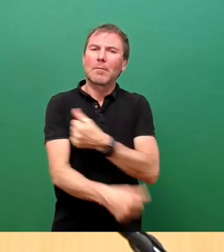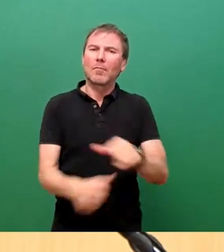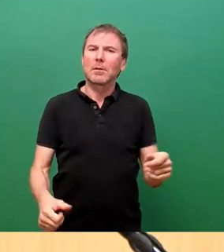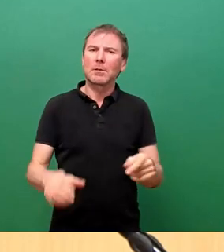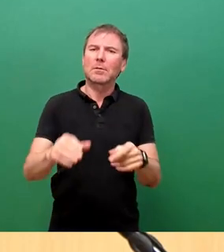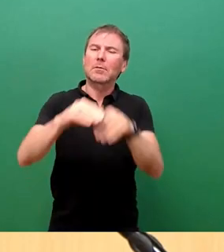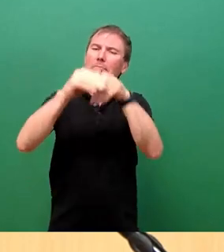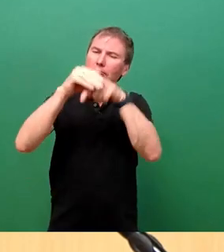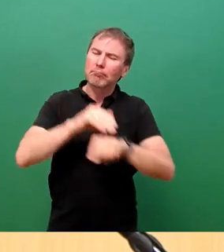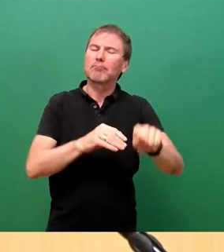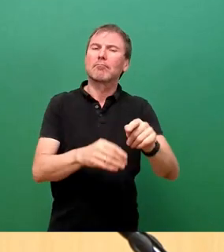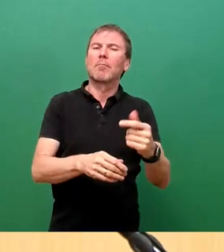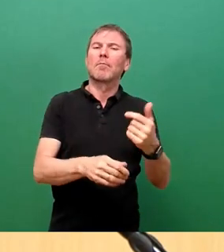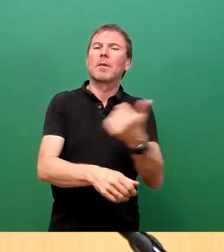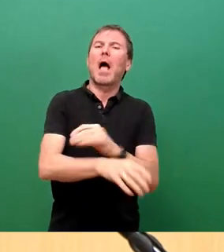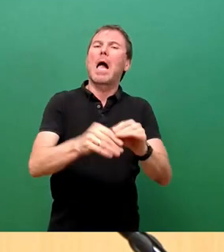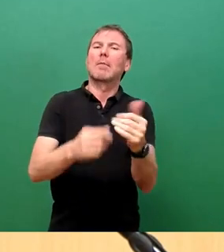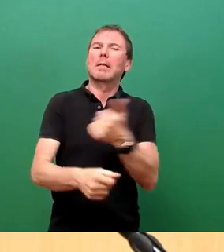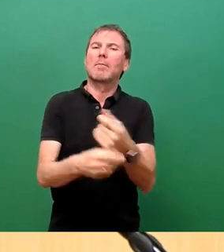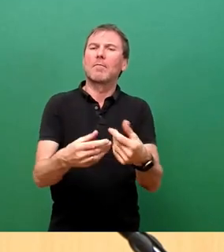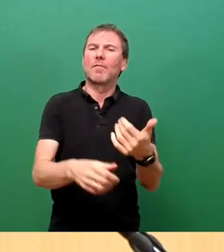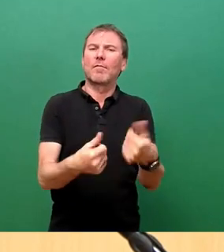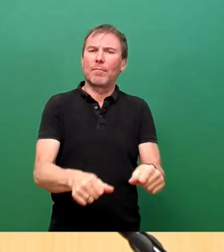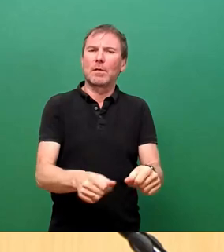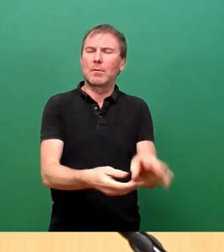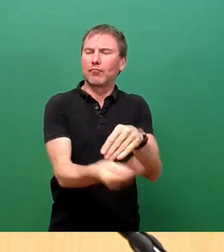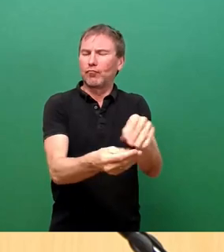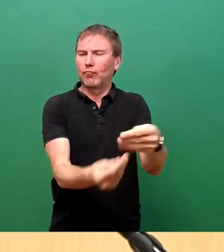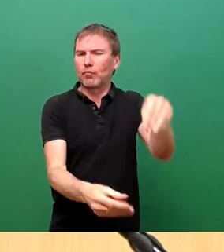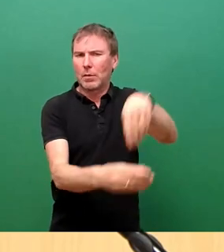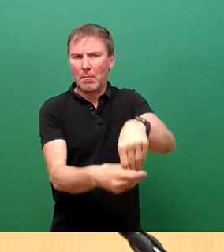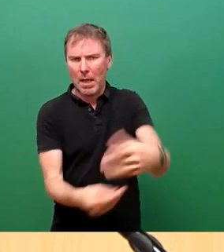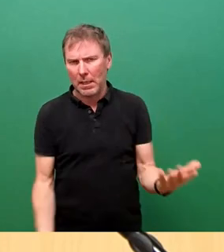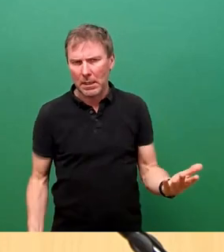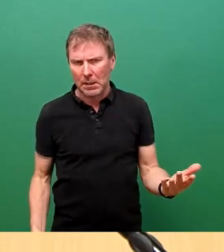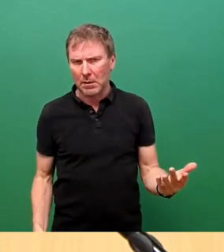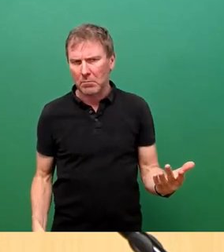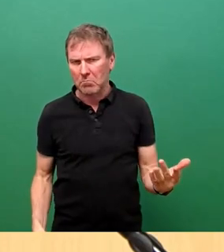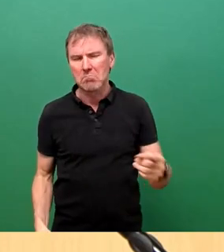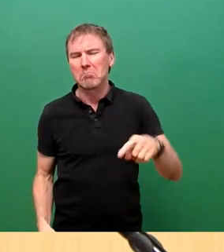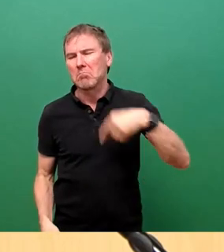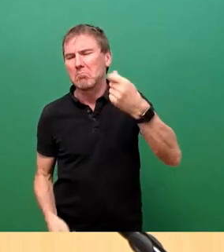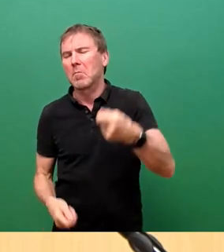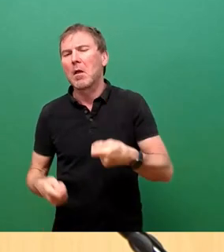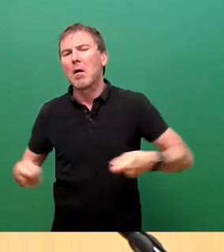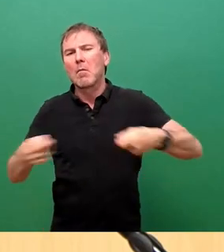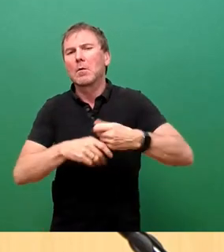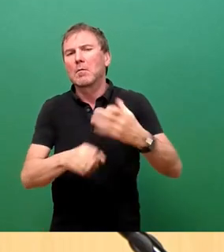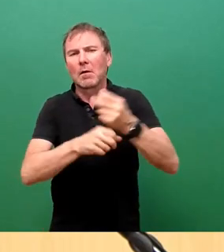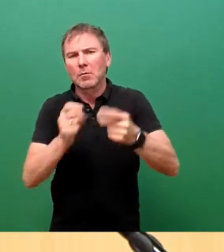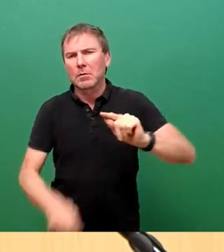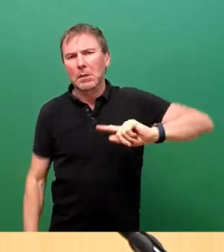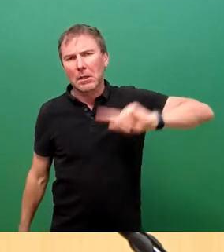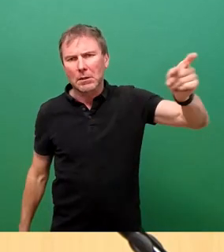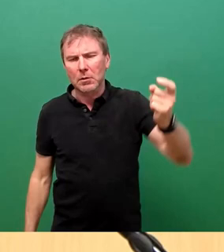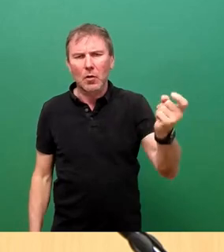Impfpflicht verschwinden. Vermutlich wird es dann irgendwann vorm Bundesverfassungsgericht landen, wo dann